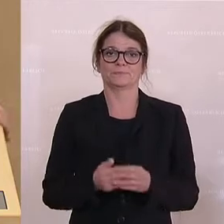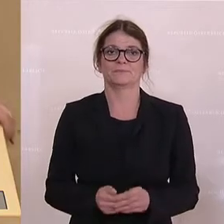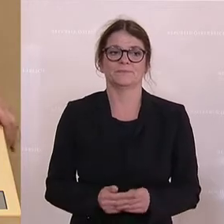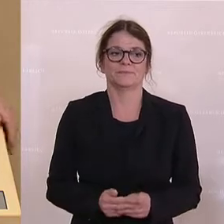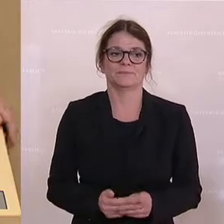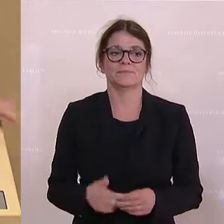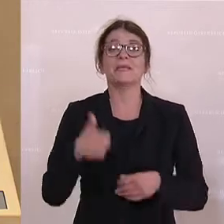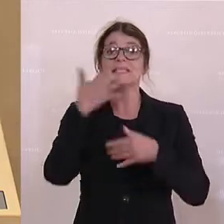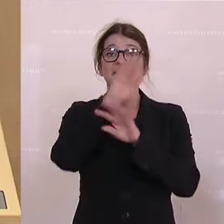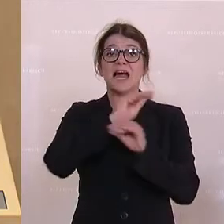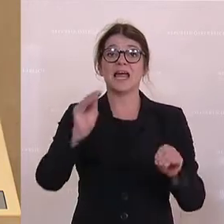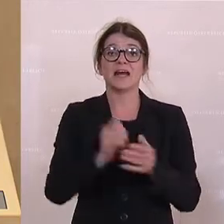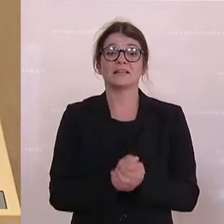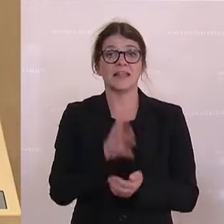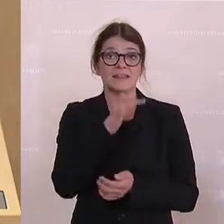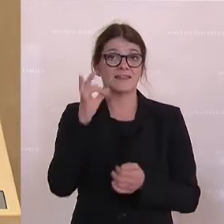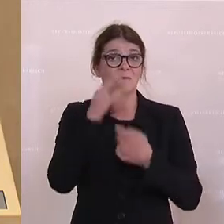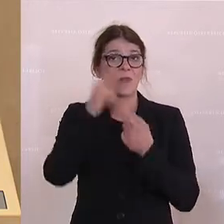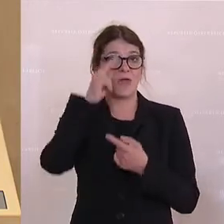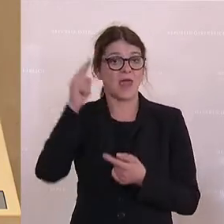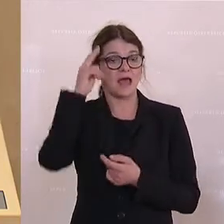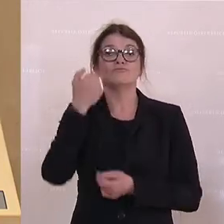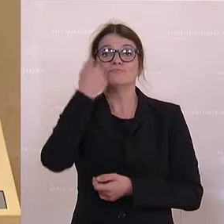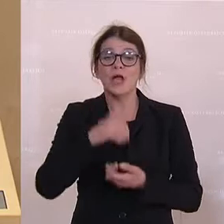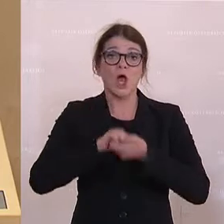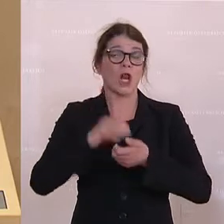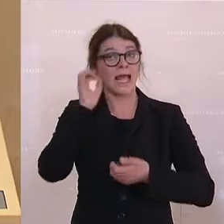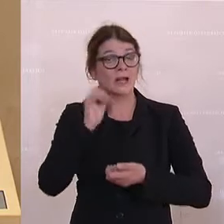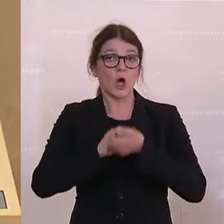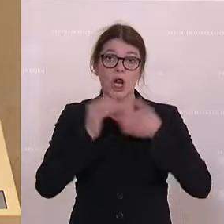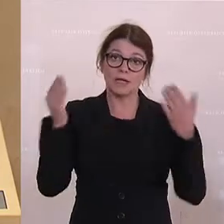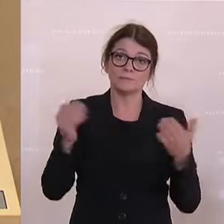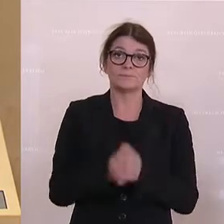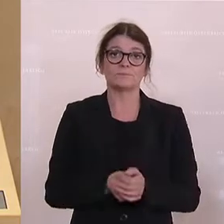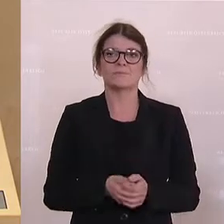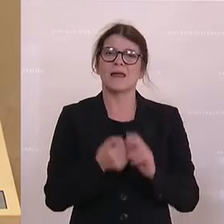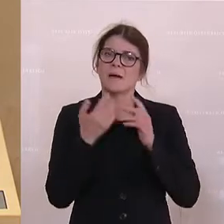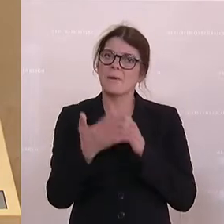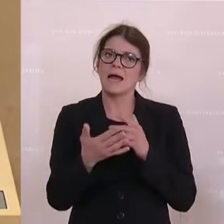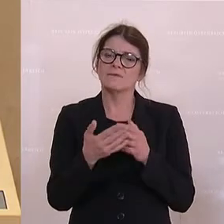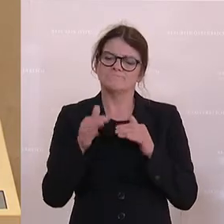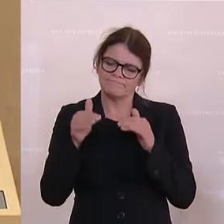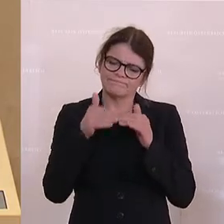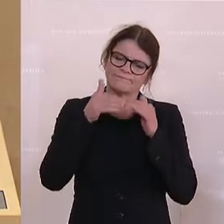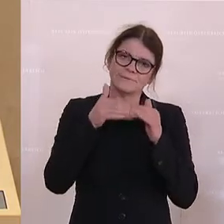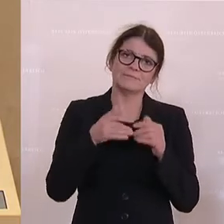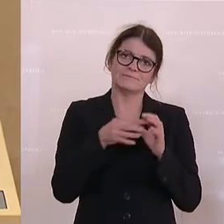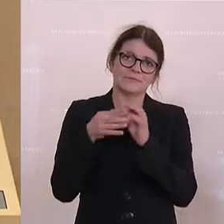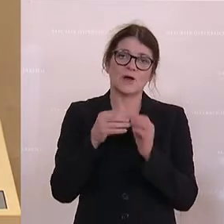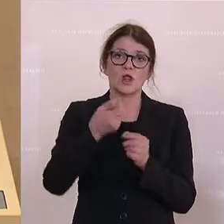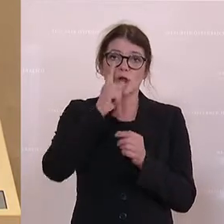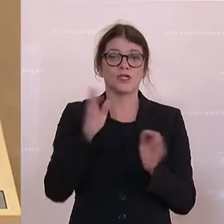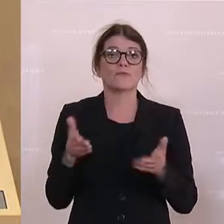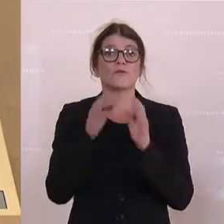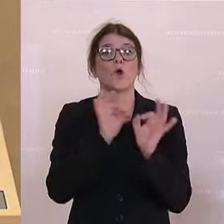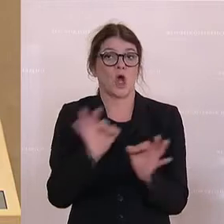Sehr geehrte Damen und Herren, werte Kolleginnen und Kollegen, ein paar Wörter zur Deutschförderung